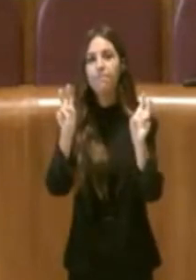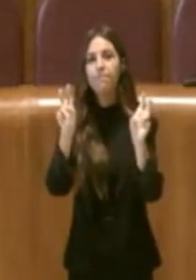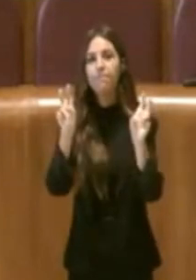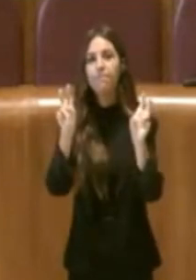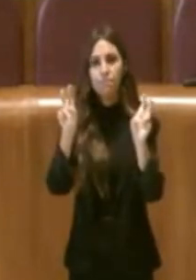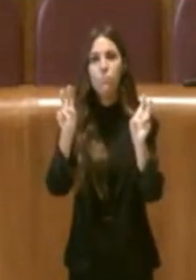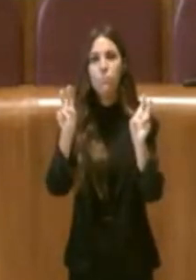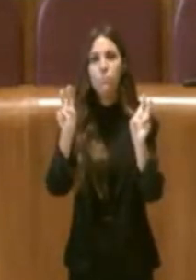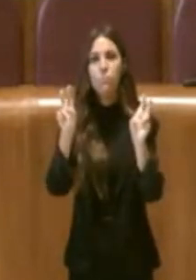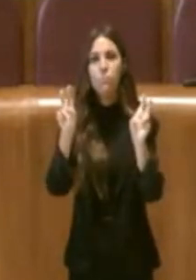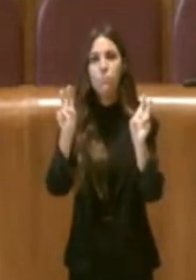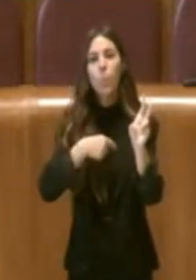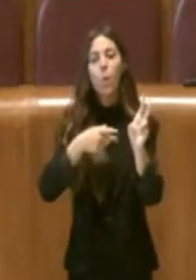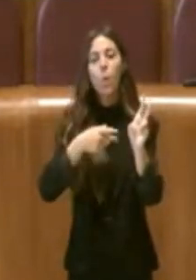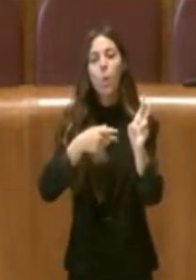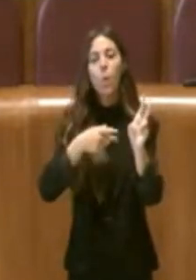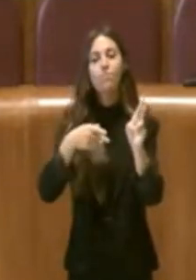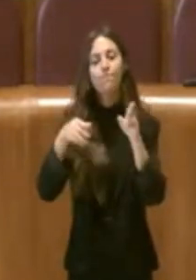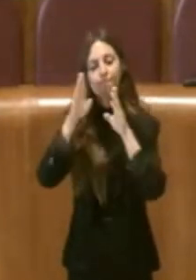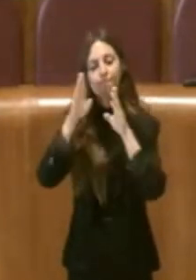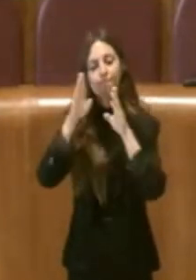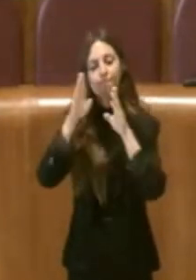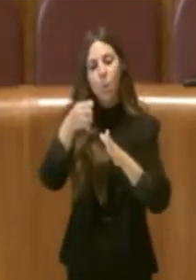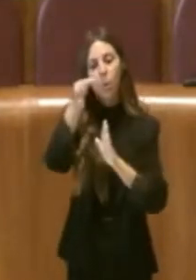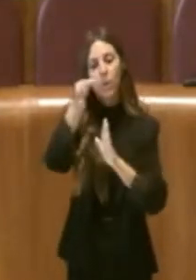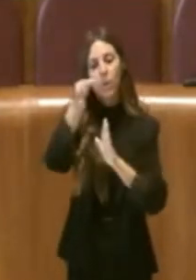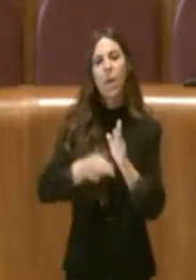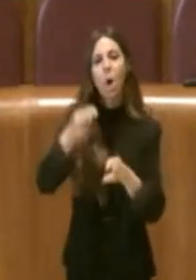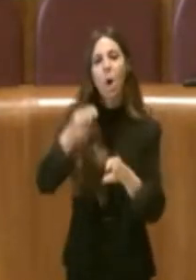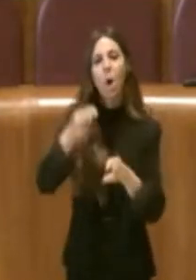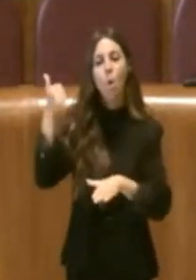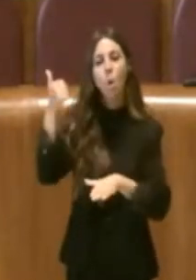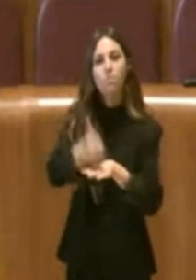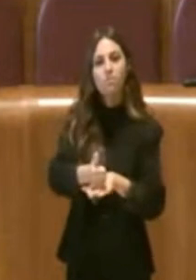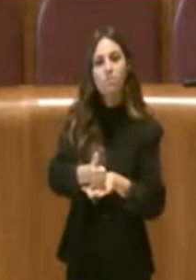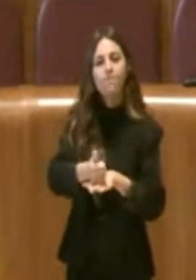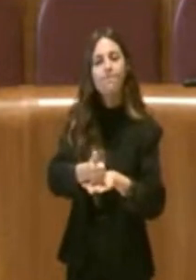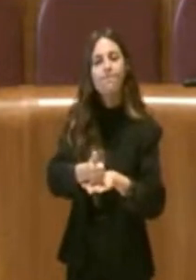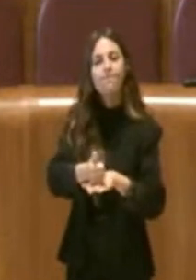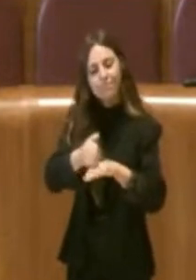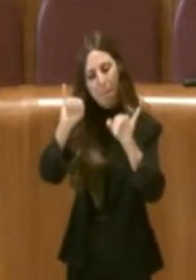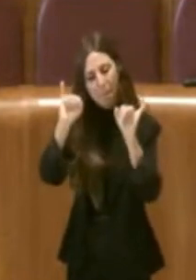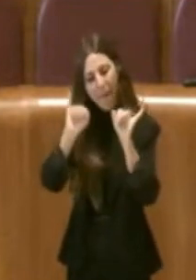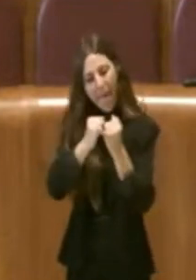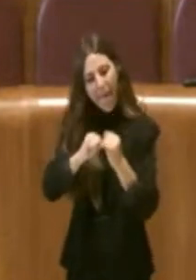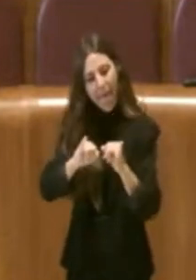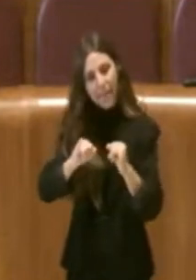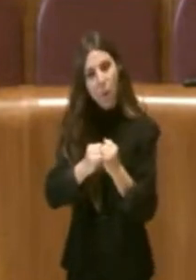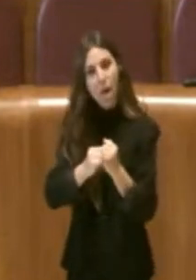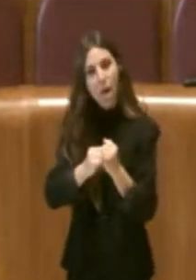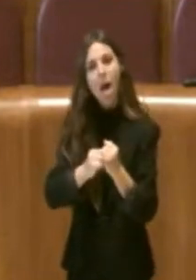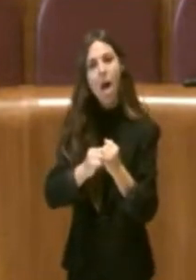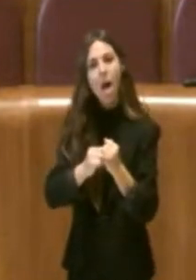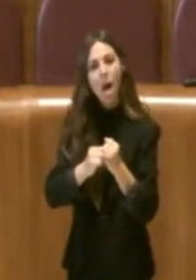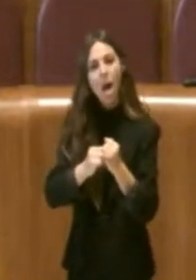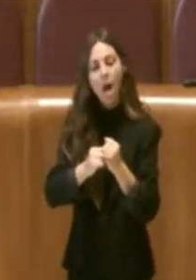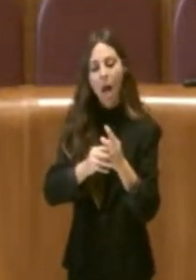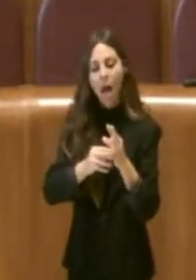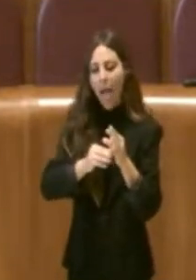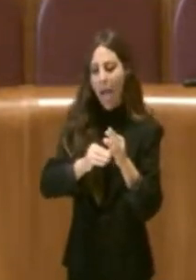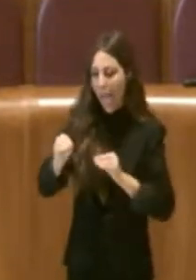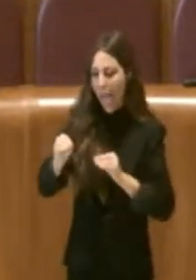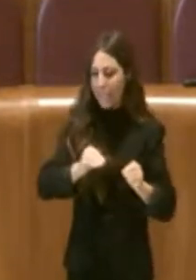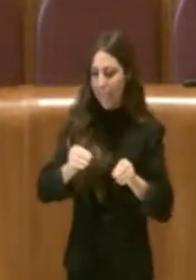riguarda l'ordinamento di Roma capitale e nello specifico quale dovrebbe essere l'assetto